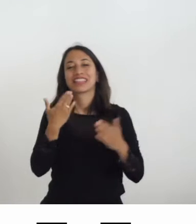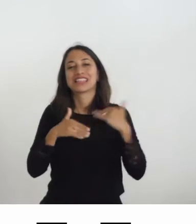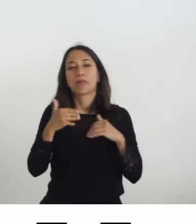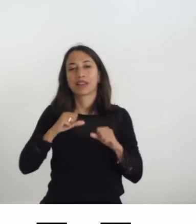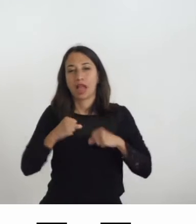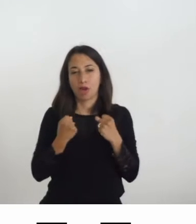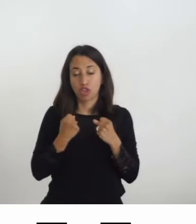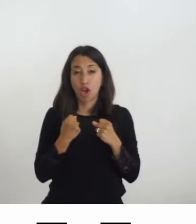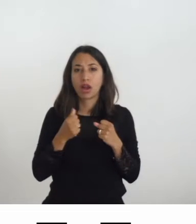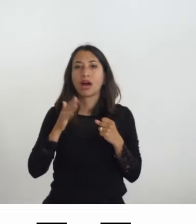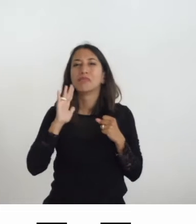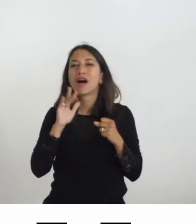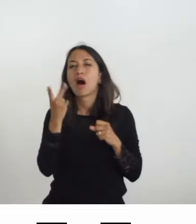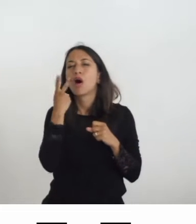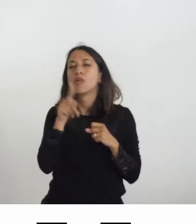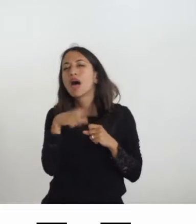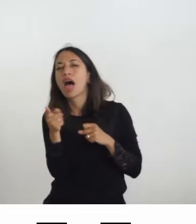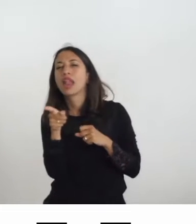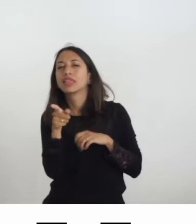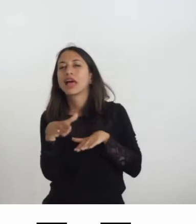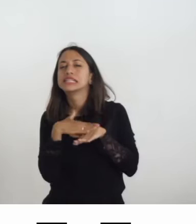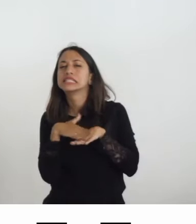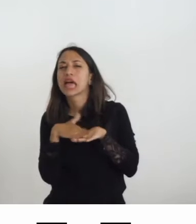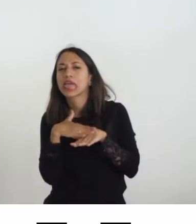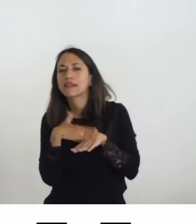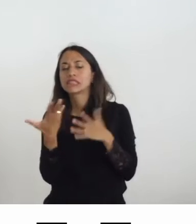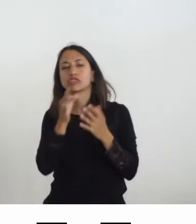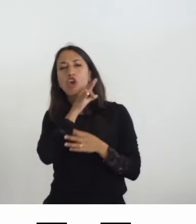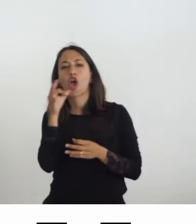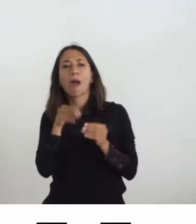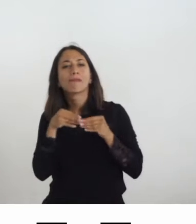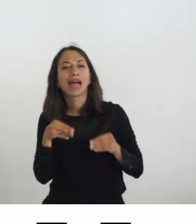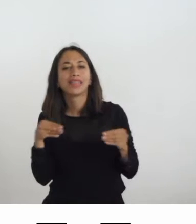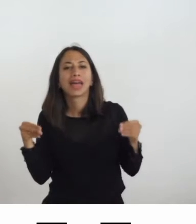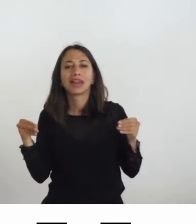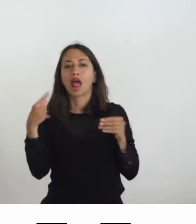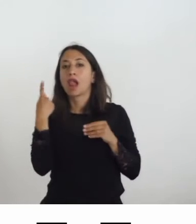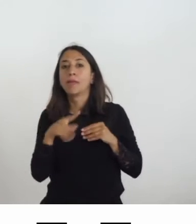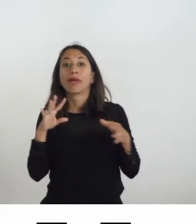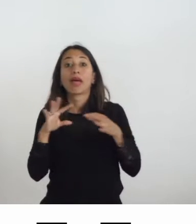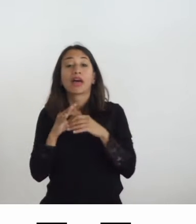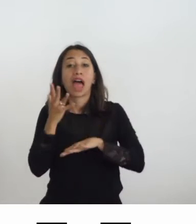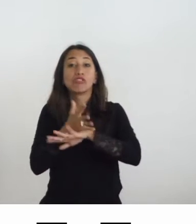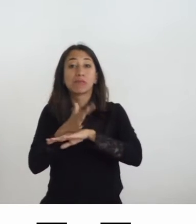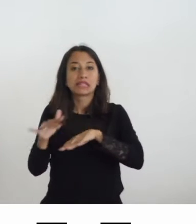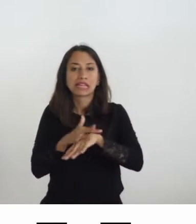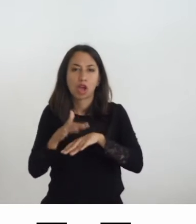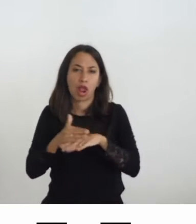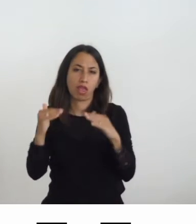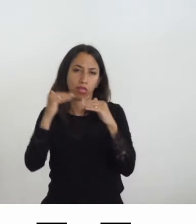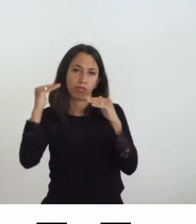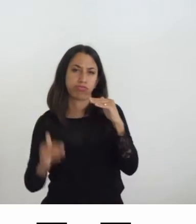ancora molto bassi per servizi e materiali per l'accessibilità sensoriale, in